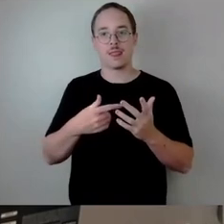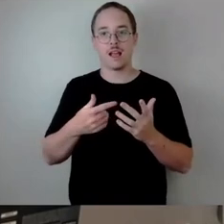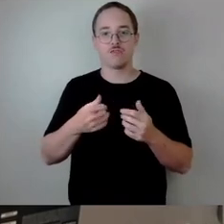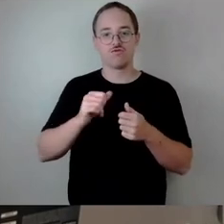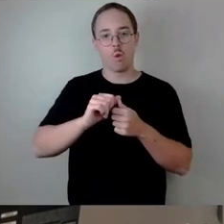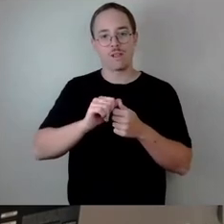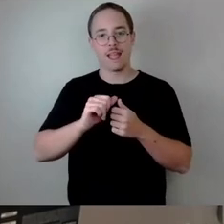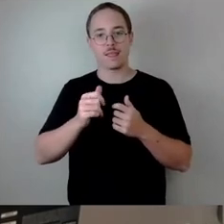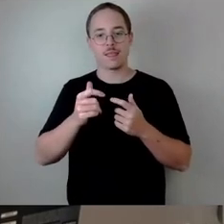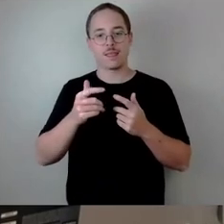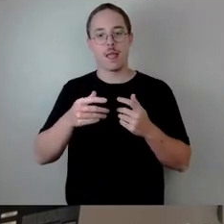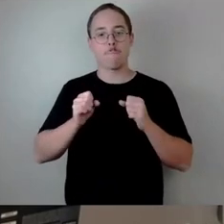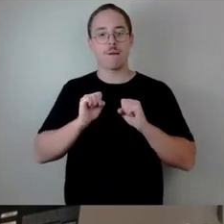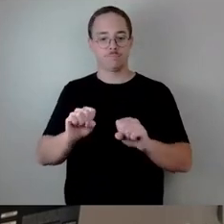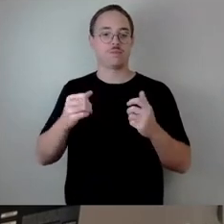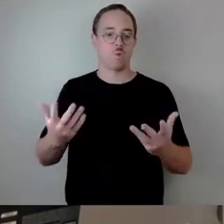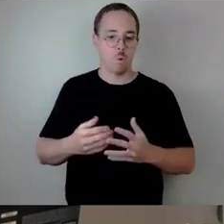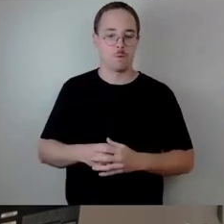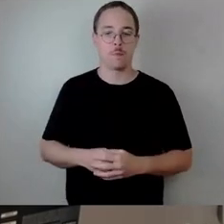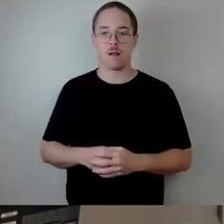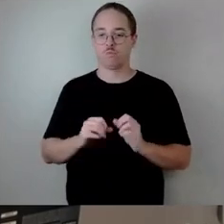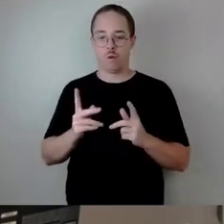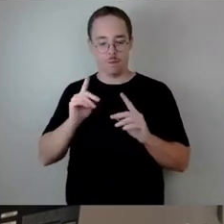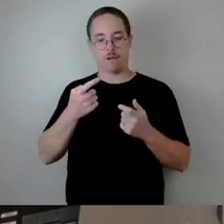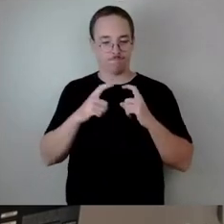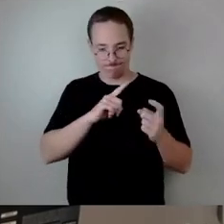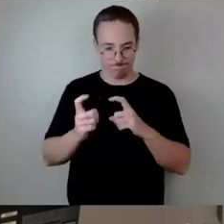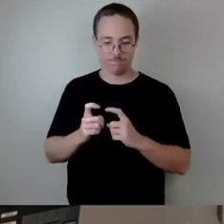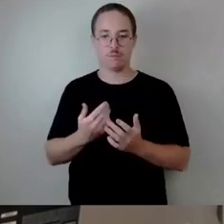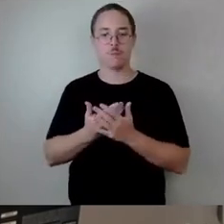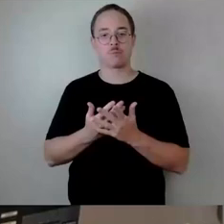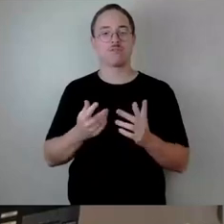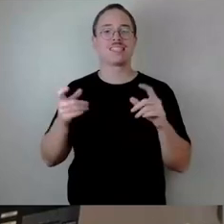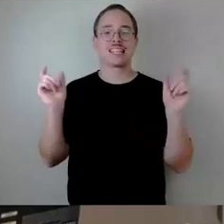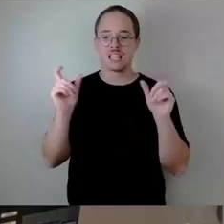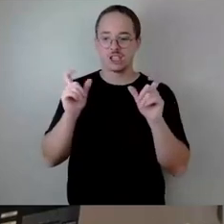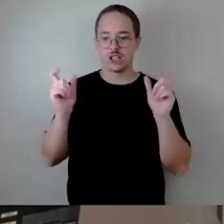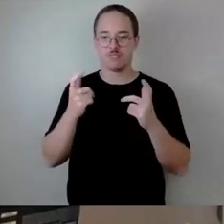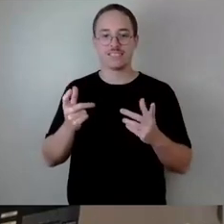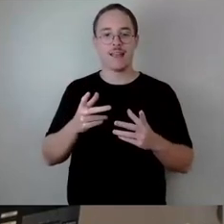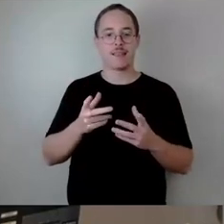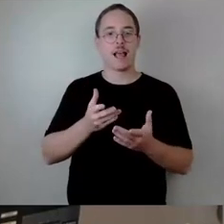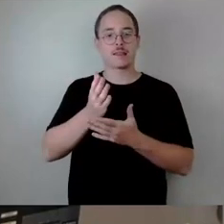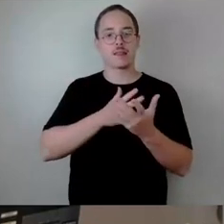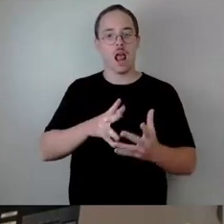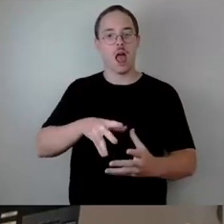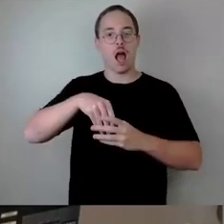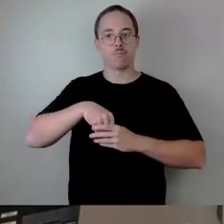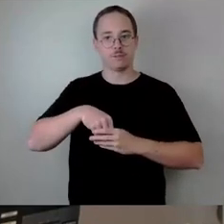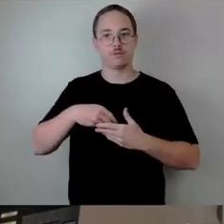Teilhabe aller Menschen quasi gegen uns soziale Politik ausspielen, gegen wir haben grundsätzliche